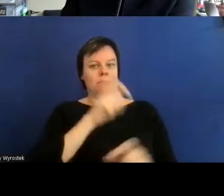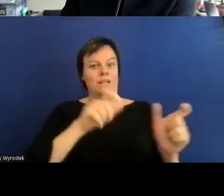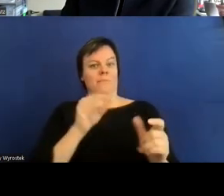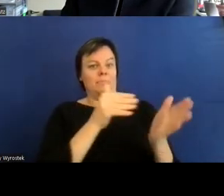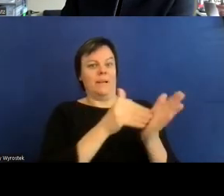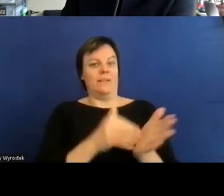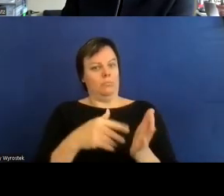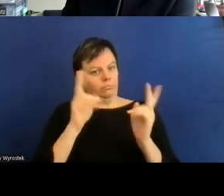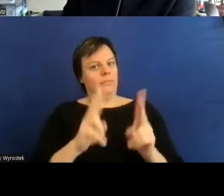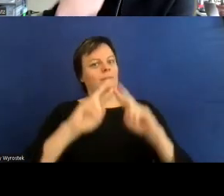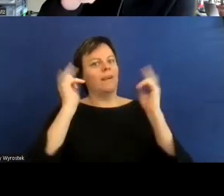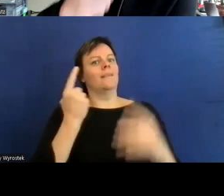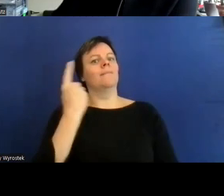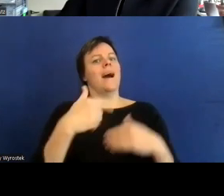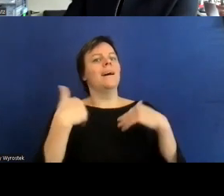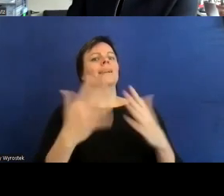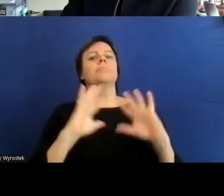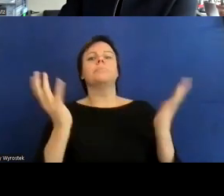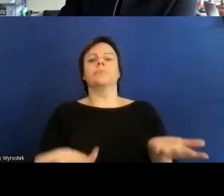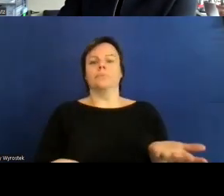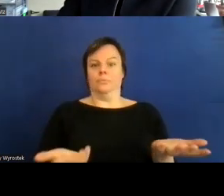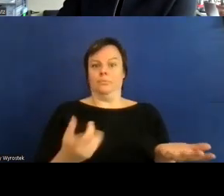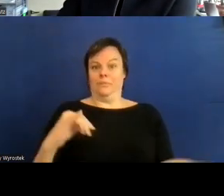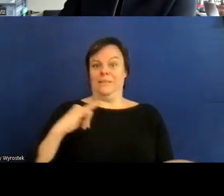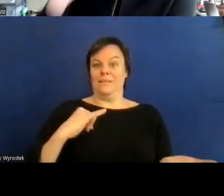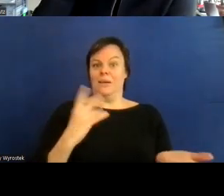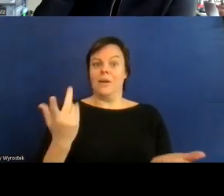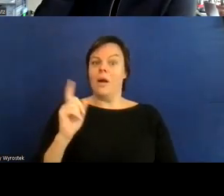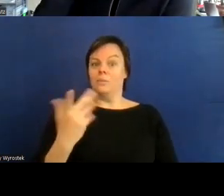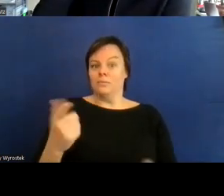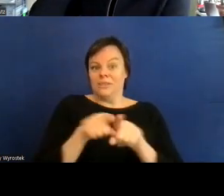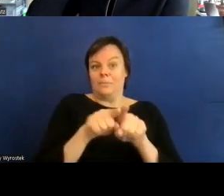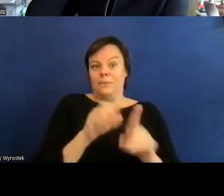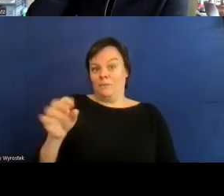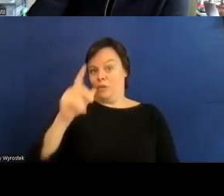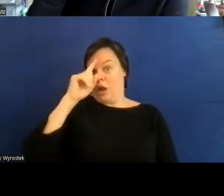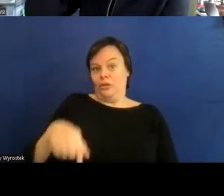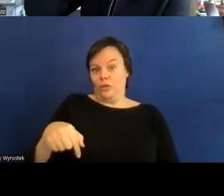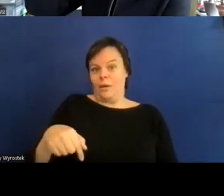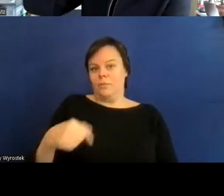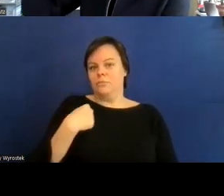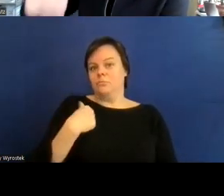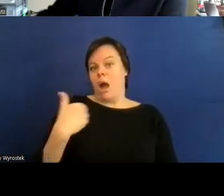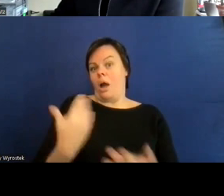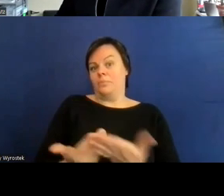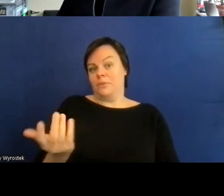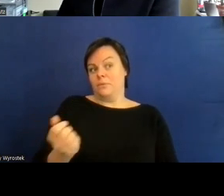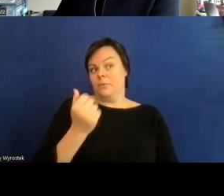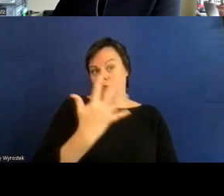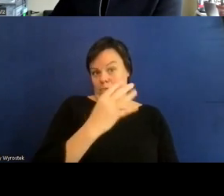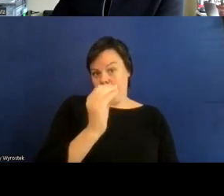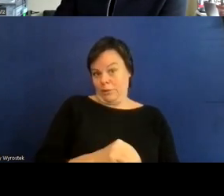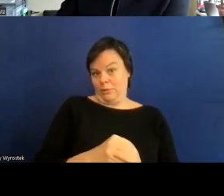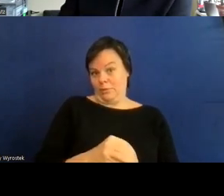ich würde ihnen anbieten a fünf prozent oder b vielleicht zehn prozent oder aber vielleicht c